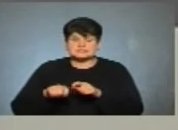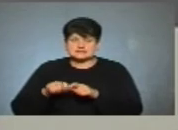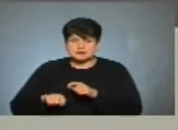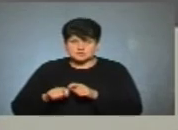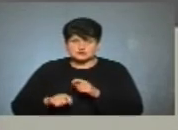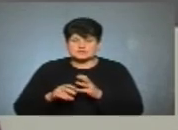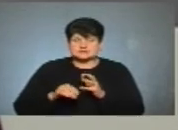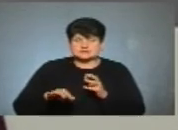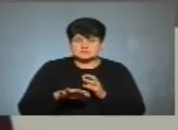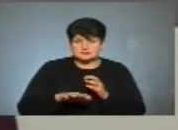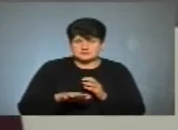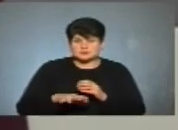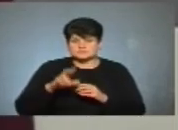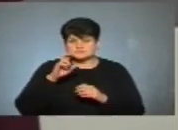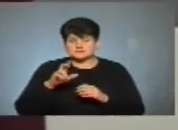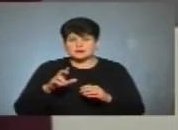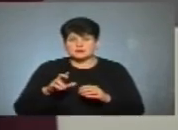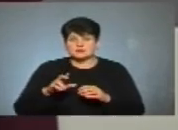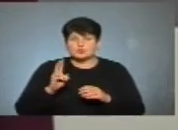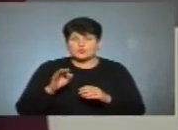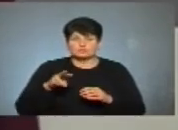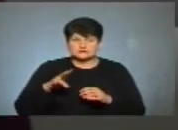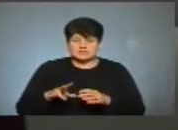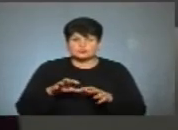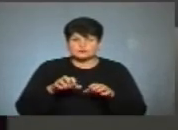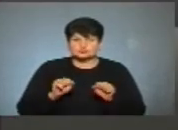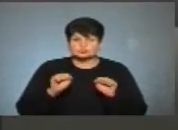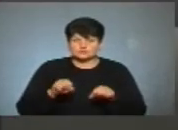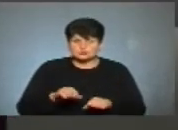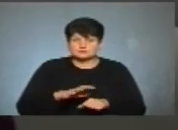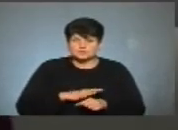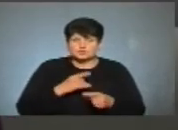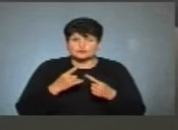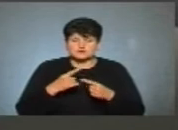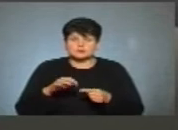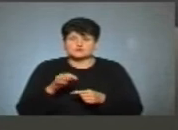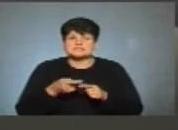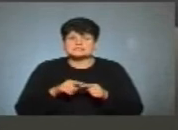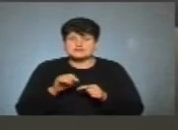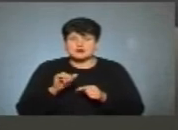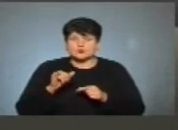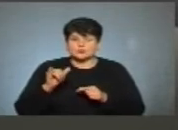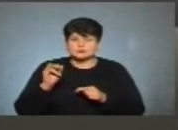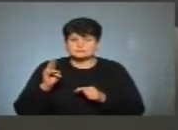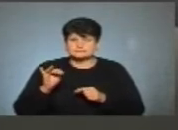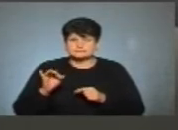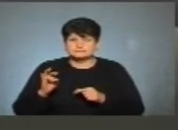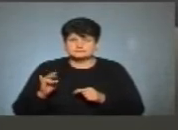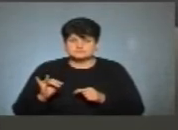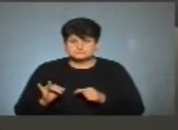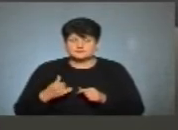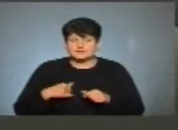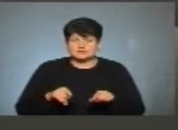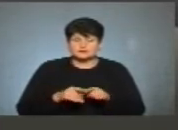інвентаризацію земель комунальної власності в Тернополі для того, щоб можна було, власне, говорити про ці аукціони, про які говорить пан Віктор. Я